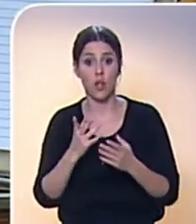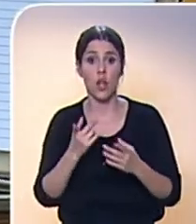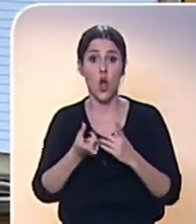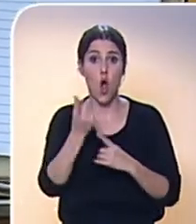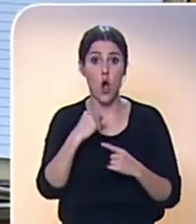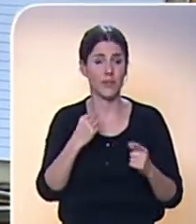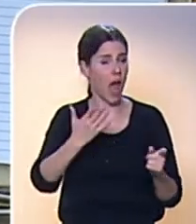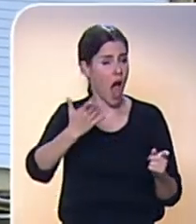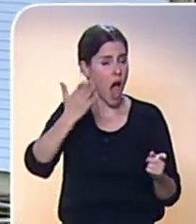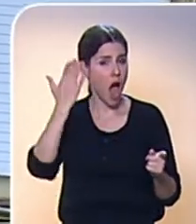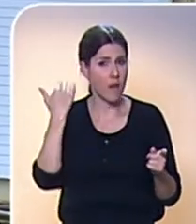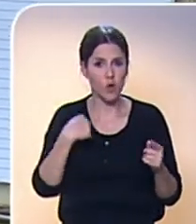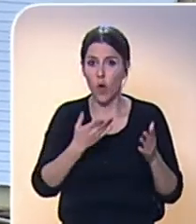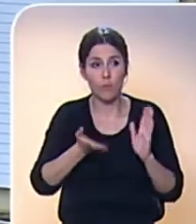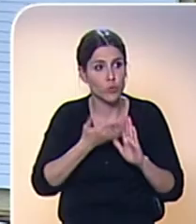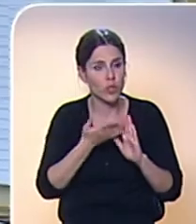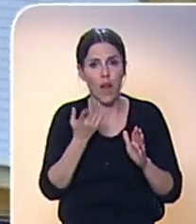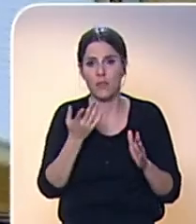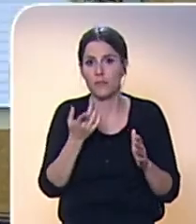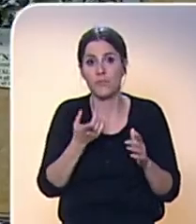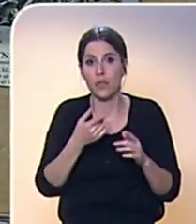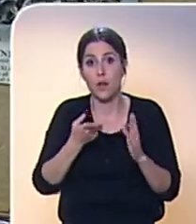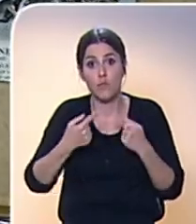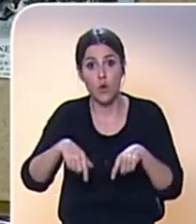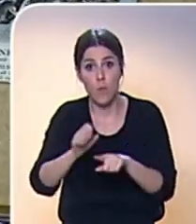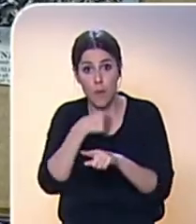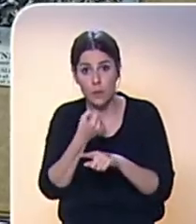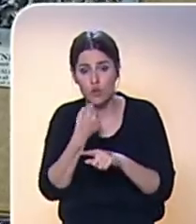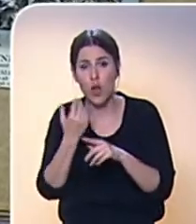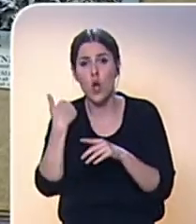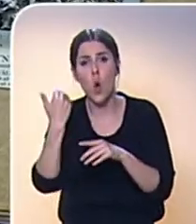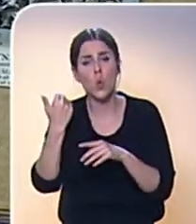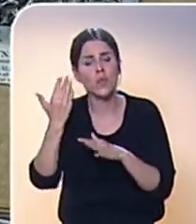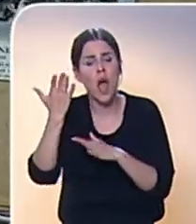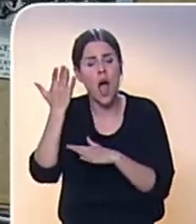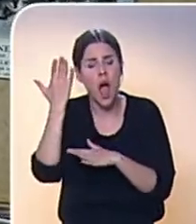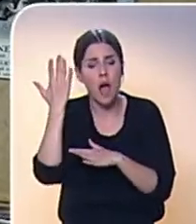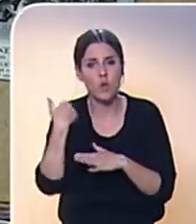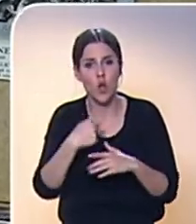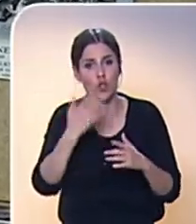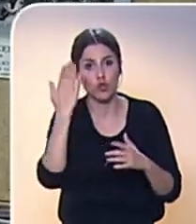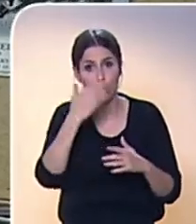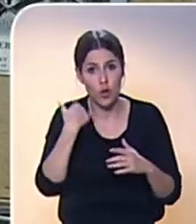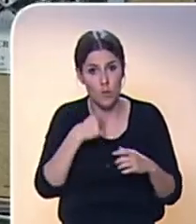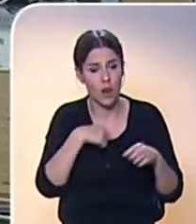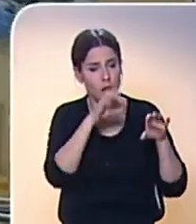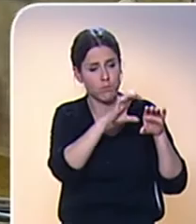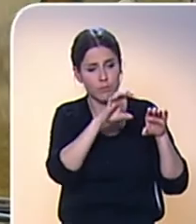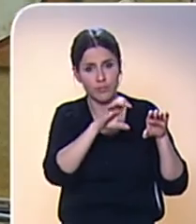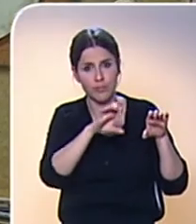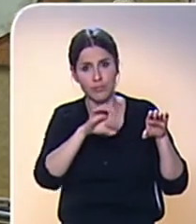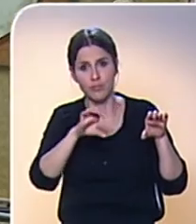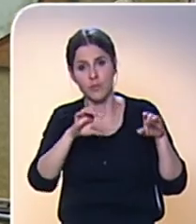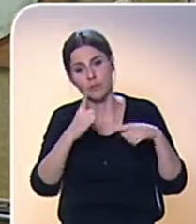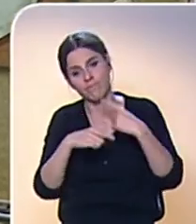svému dědečkovi, babičce vytvoří takovou kronutu života a je to opravdu teď nejoblíbenější dárek. Jak